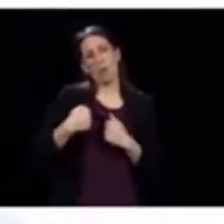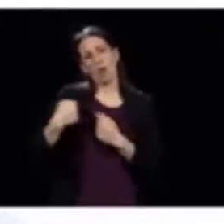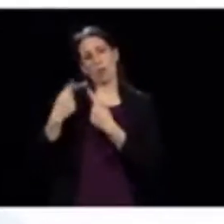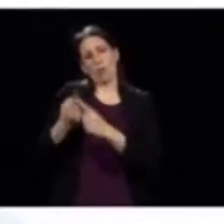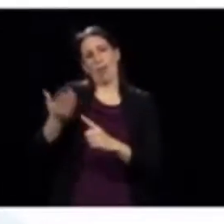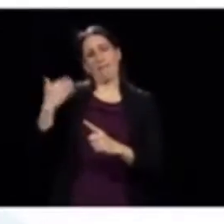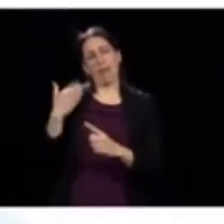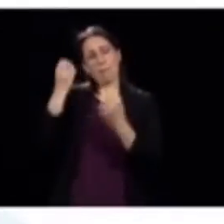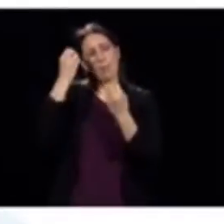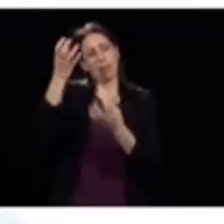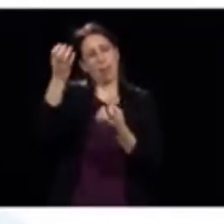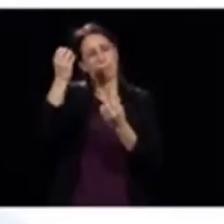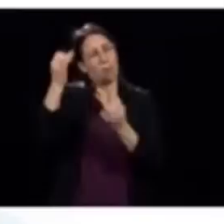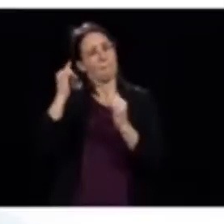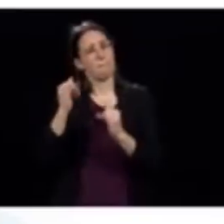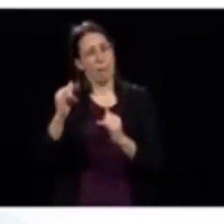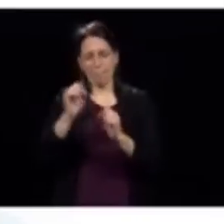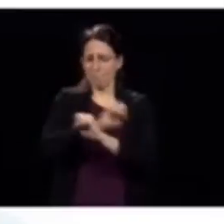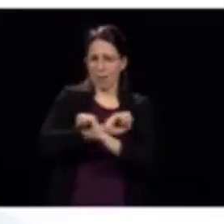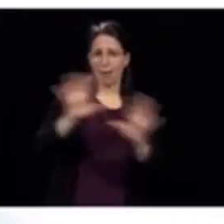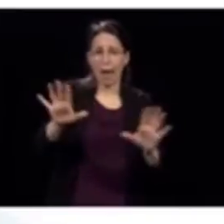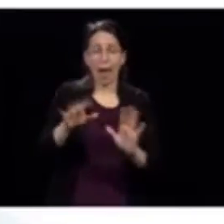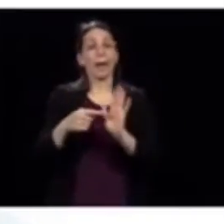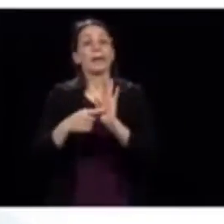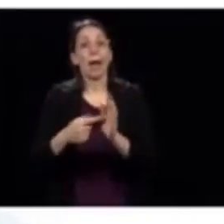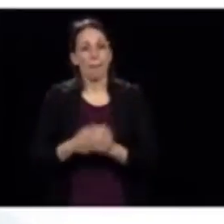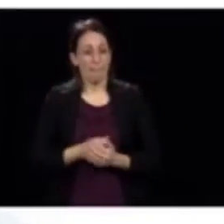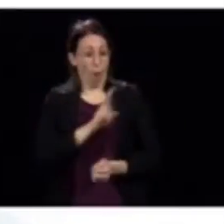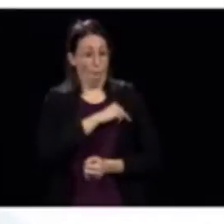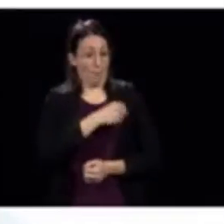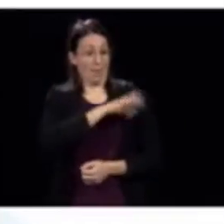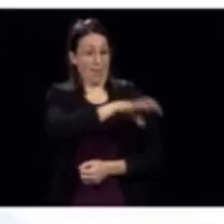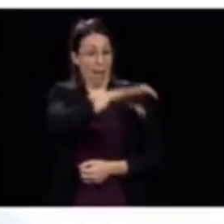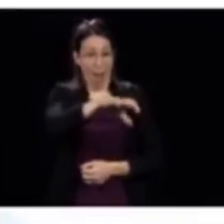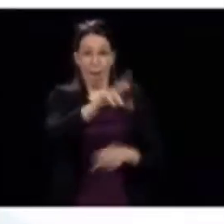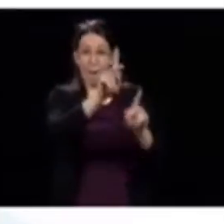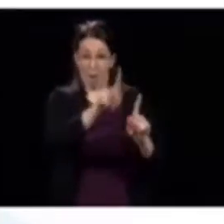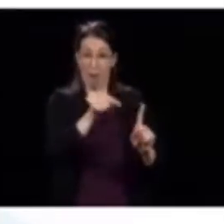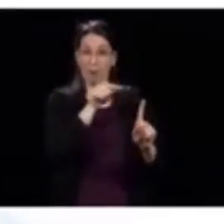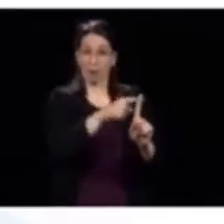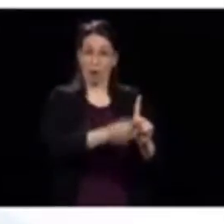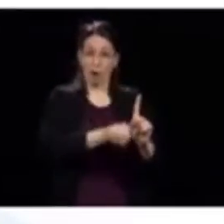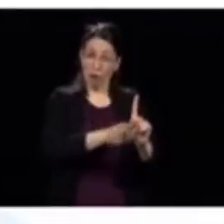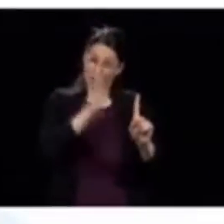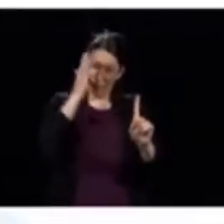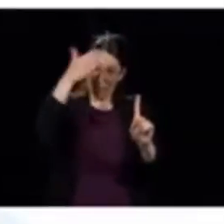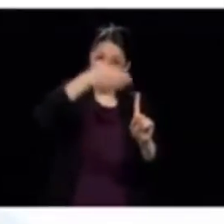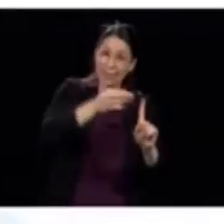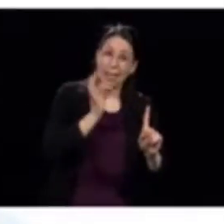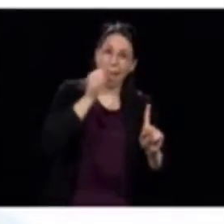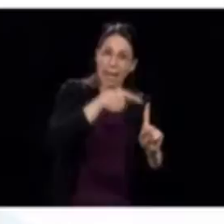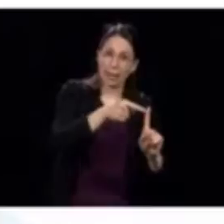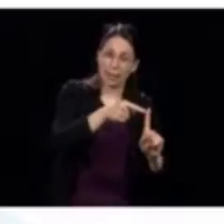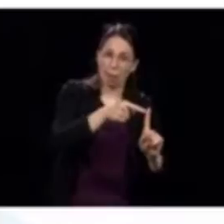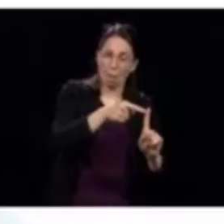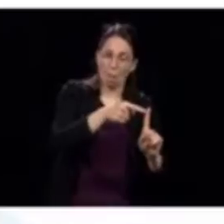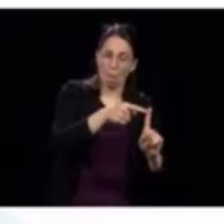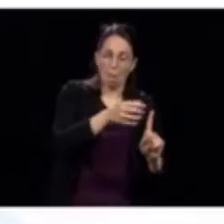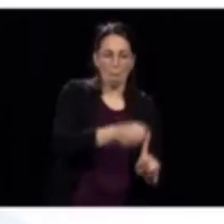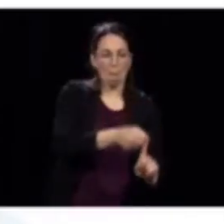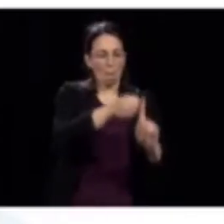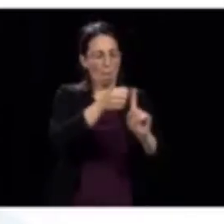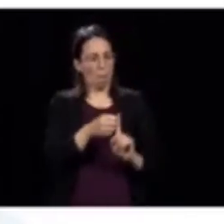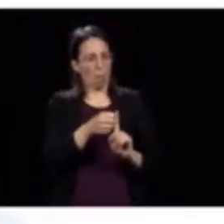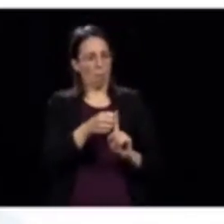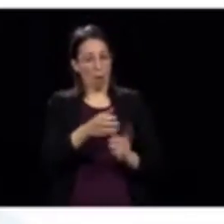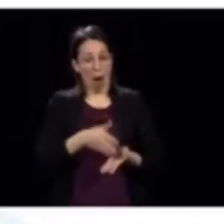On ne pas prendre un médecin spécialiste dans un hôpital pour aller lui demander de venir régler ou